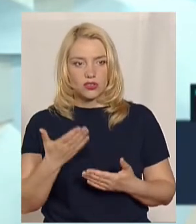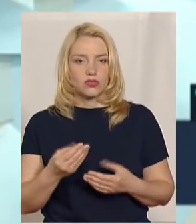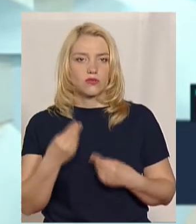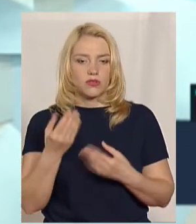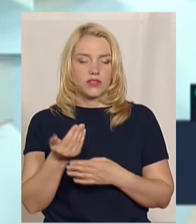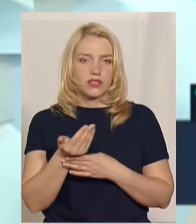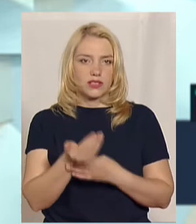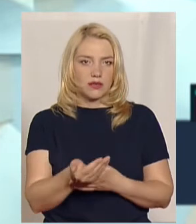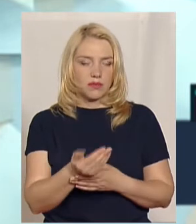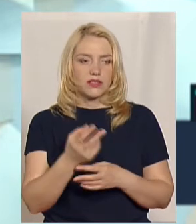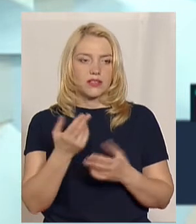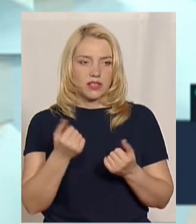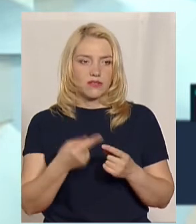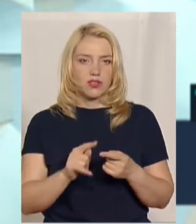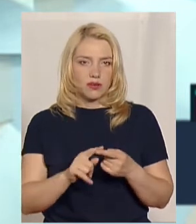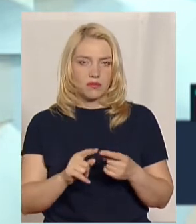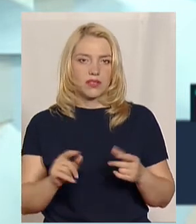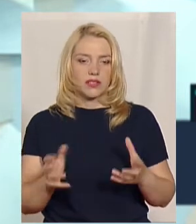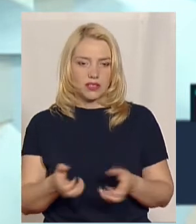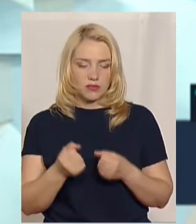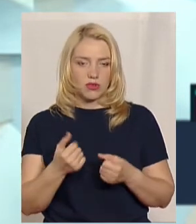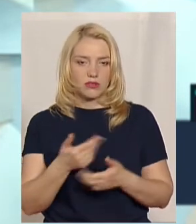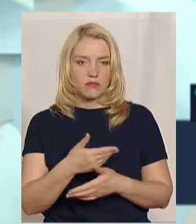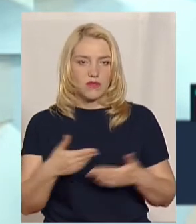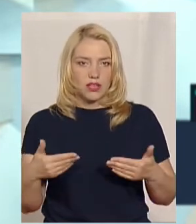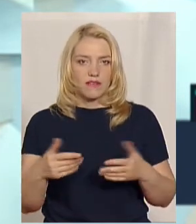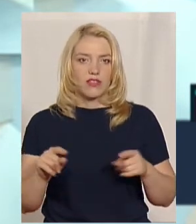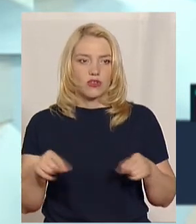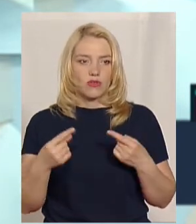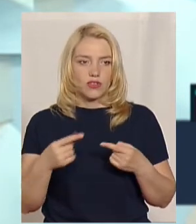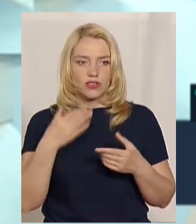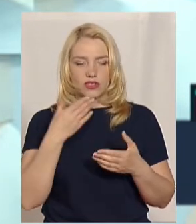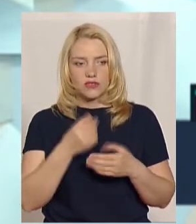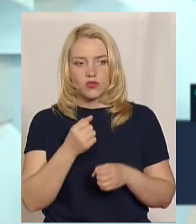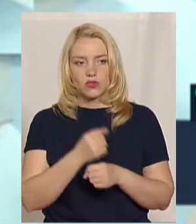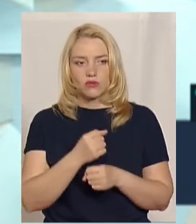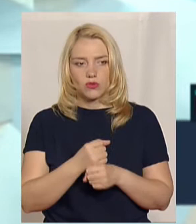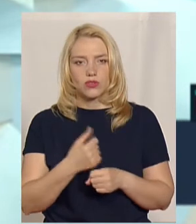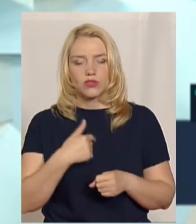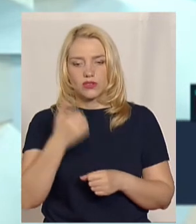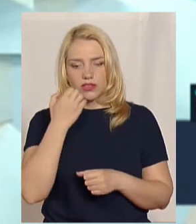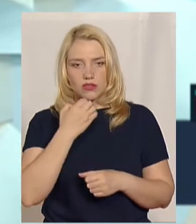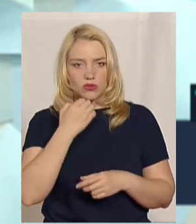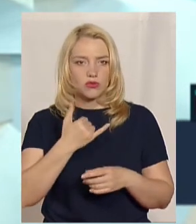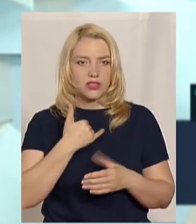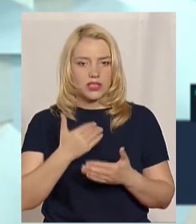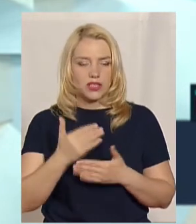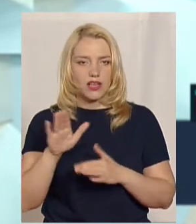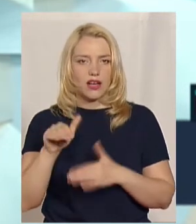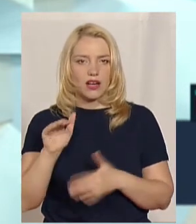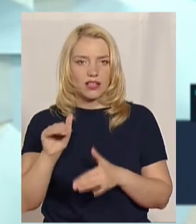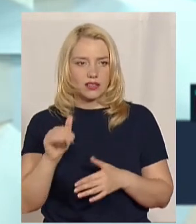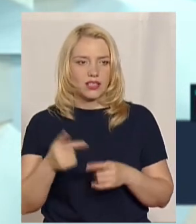звичайно вона підтримує, але так як ми відновили свою роботу, там у нас пішов дохід ще від оренди. У нас є такі приміщення, які